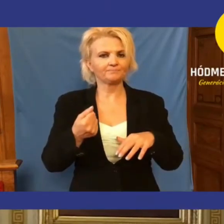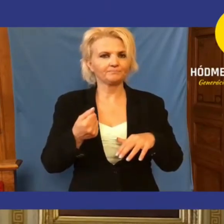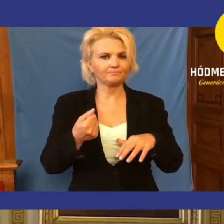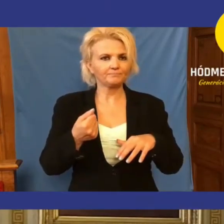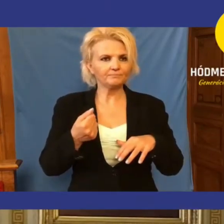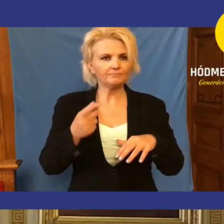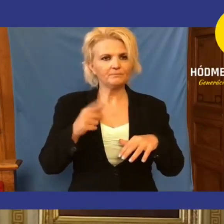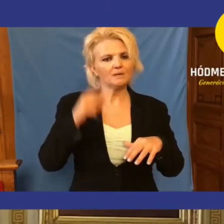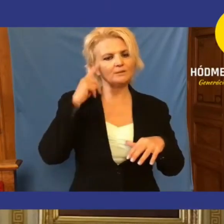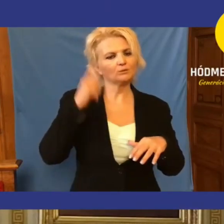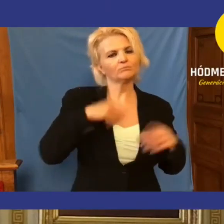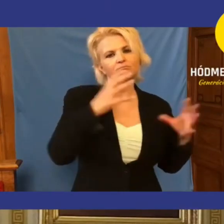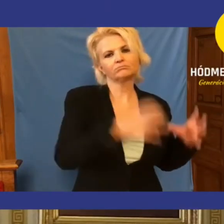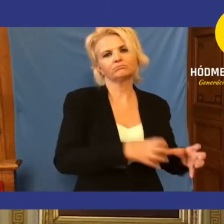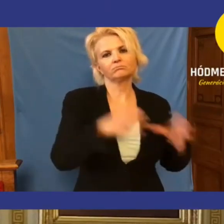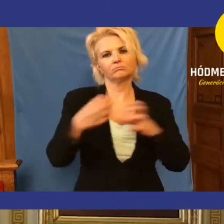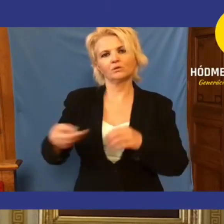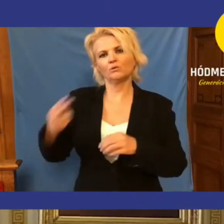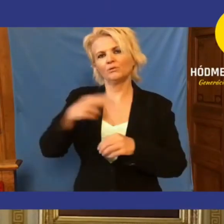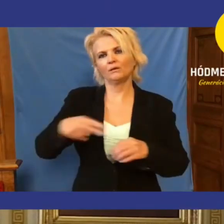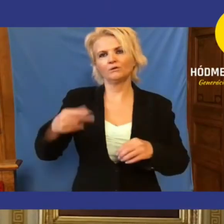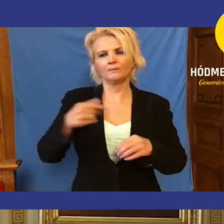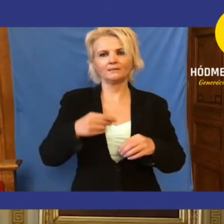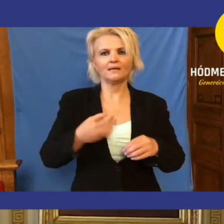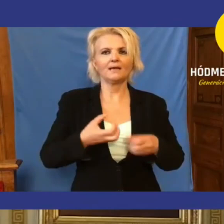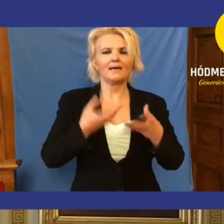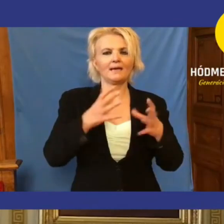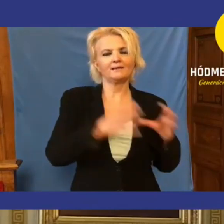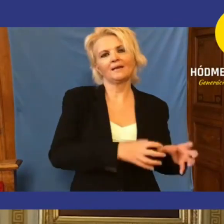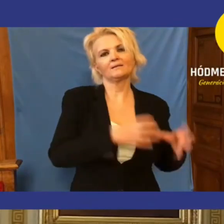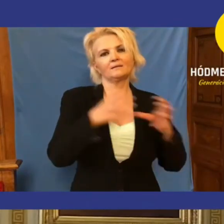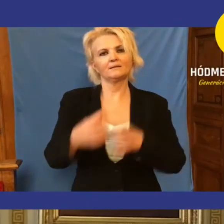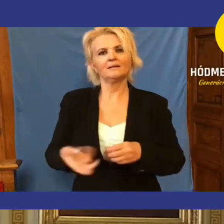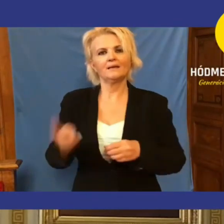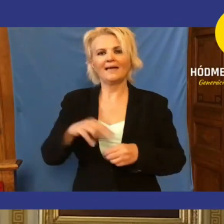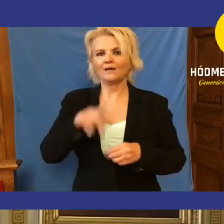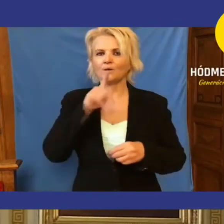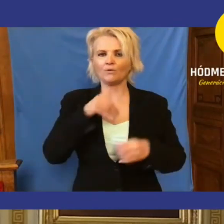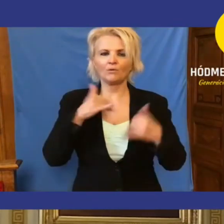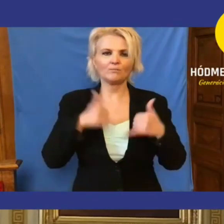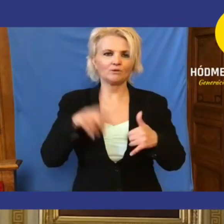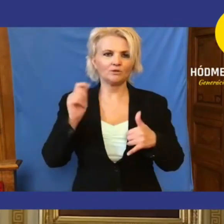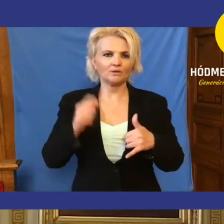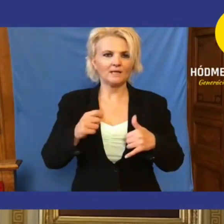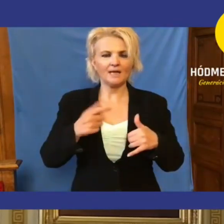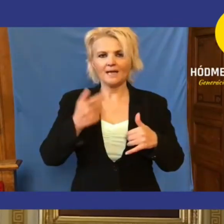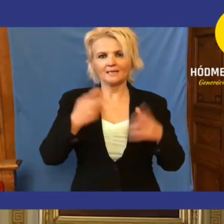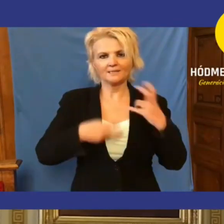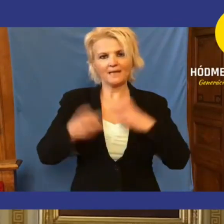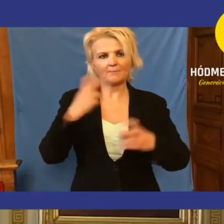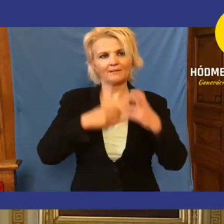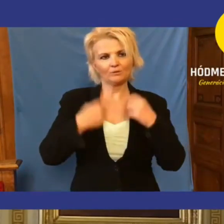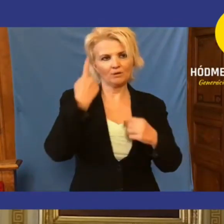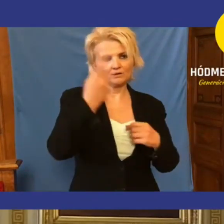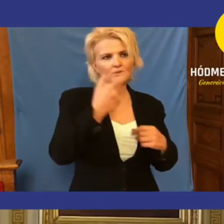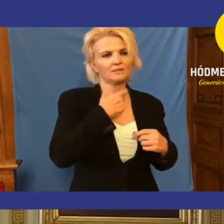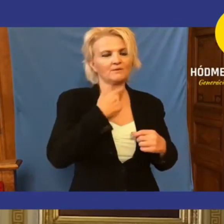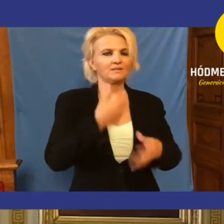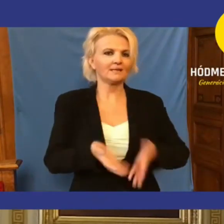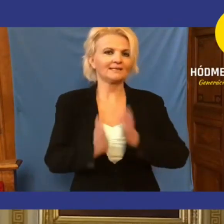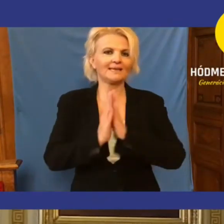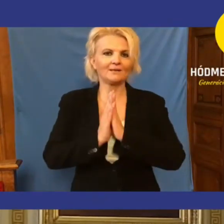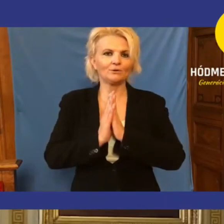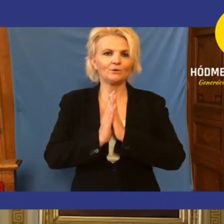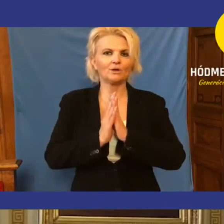legalább, amit át tudunk csoportosítani, uniós pénzt, engedjék átcsoportosítani. Erről fogunk most dönteni. Számítunk az ön szavazatára természetesen. Kérjük a